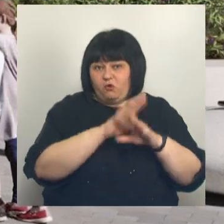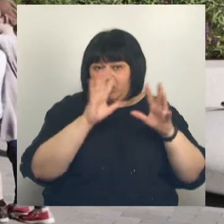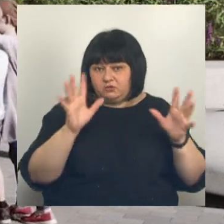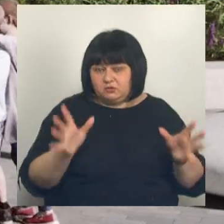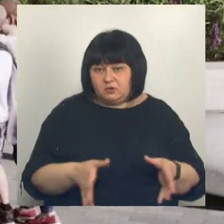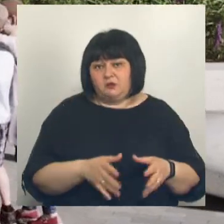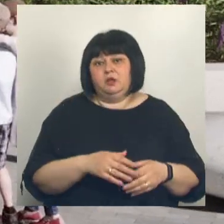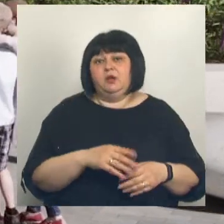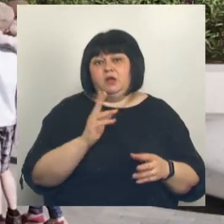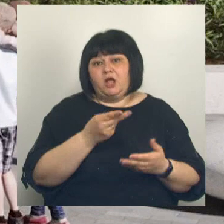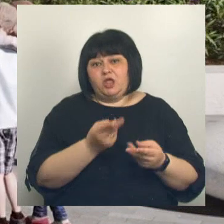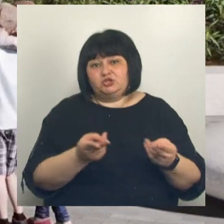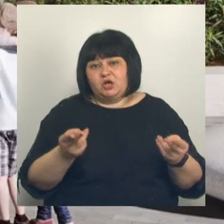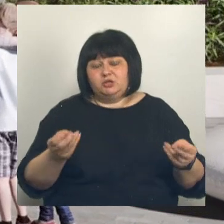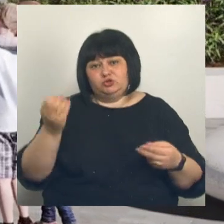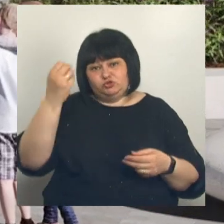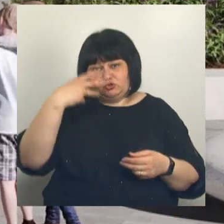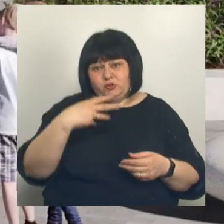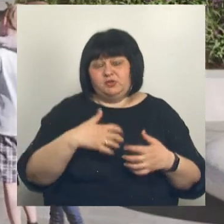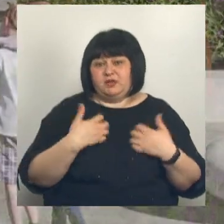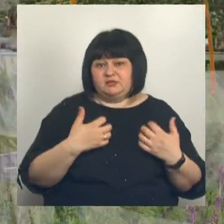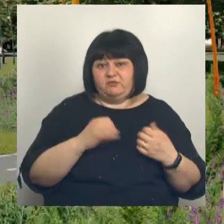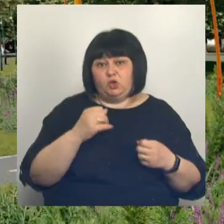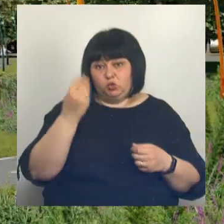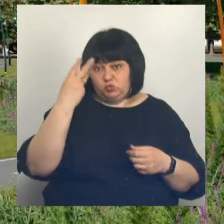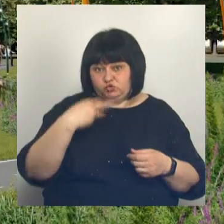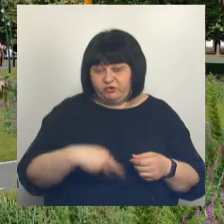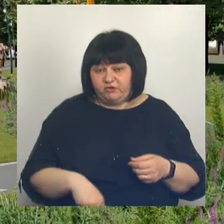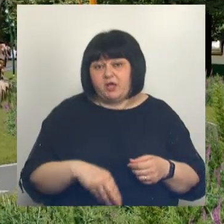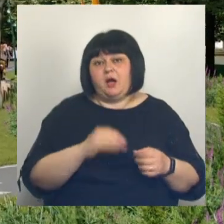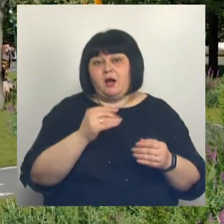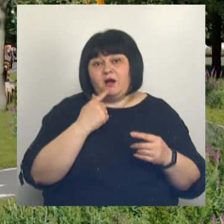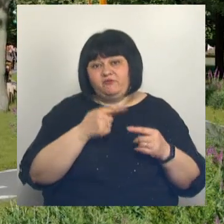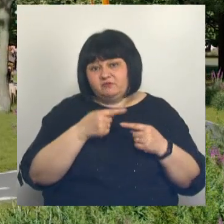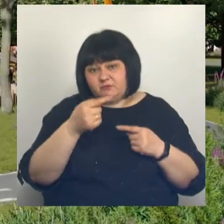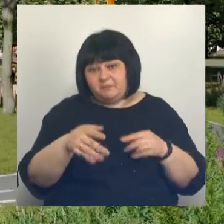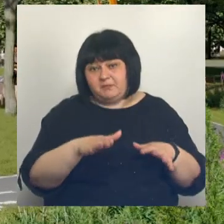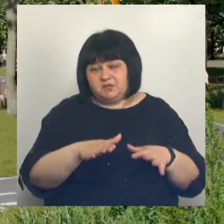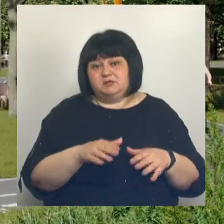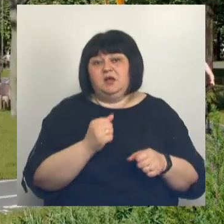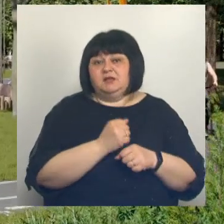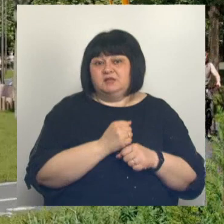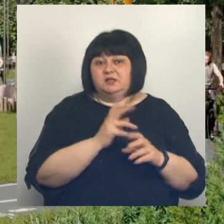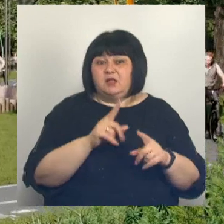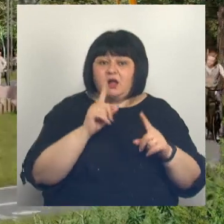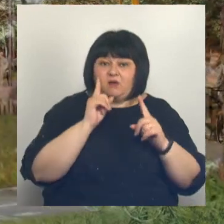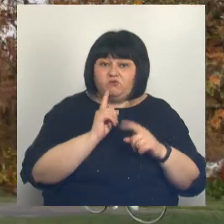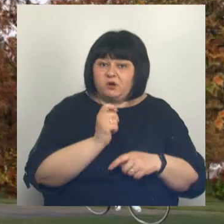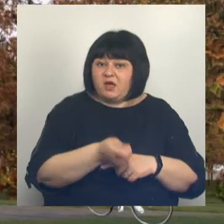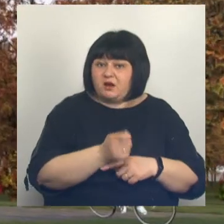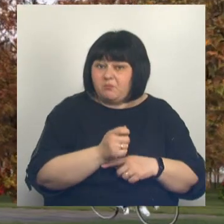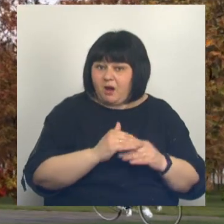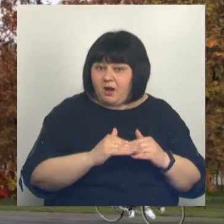конечно, лежанки, зонтики, раздевалки и душевые. А в более отдаленном месте сделают пирсы для комфортной рыбалки.